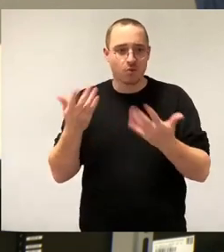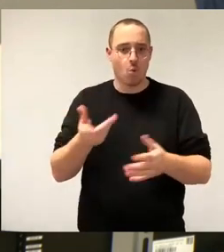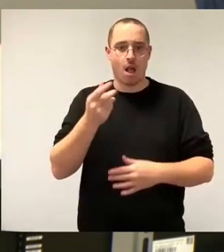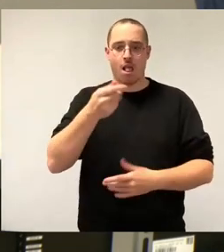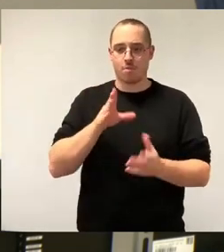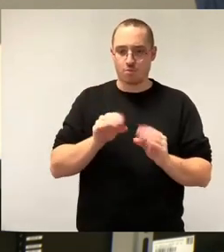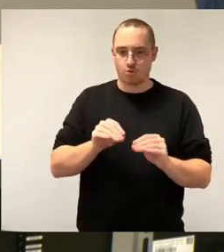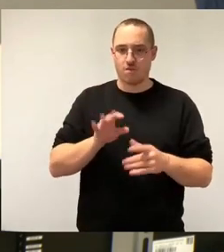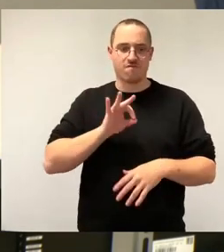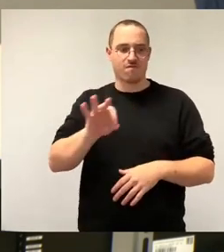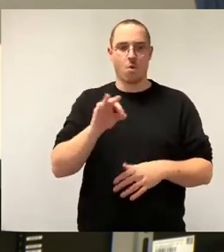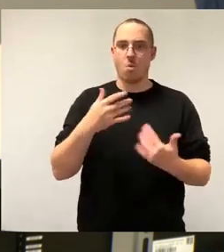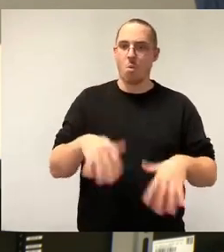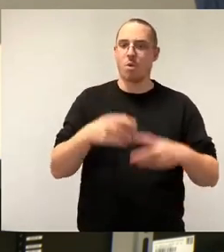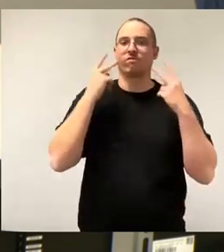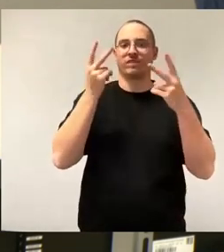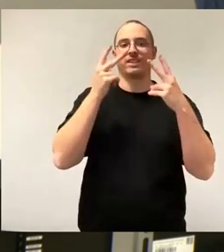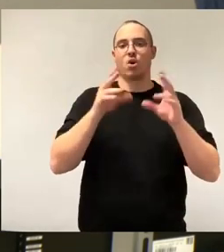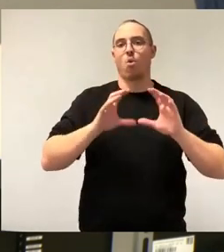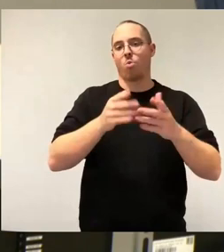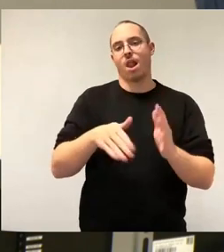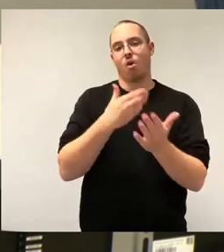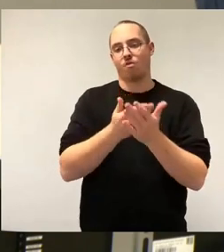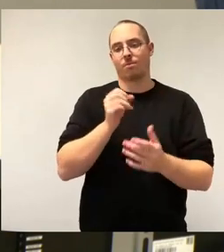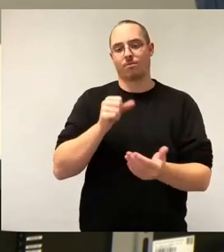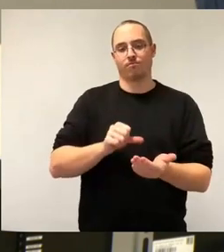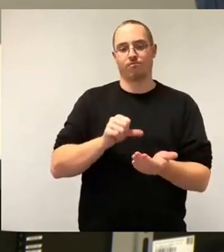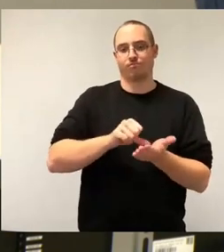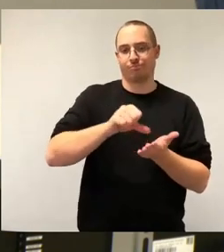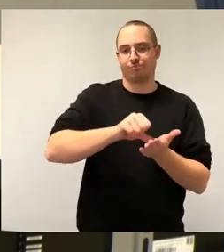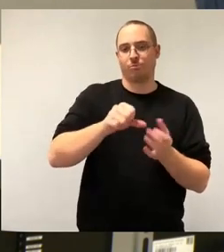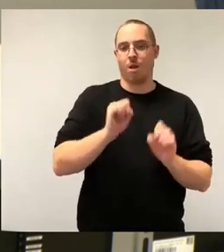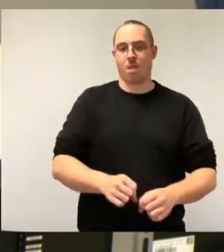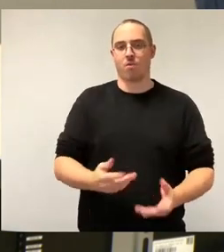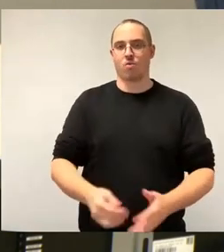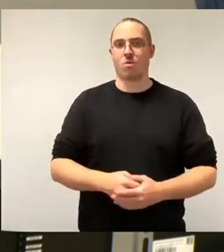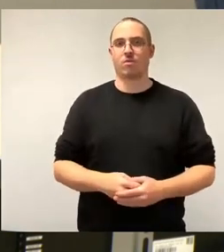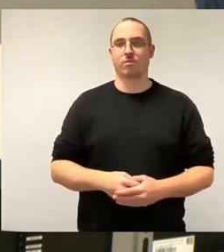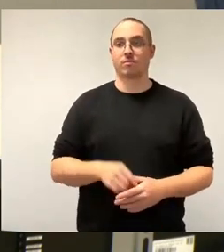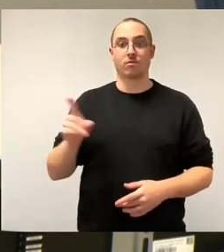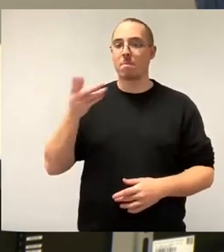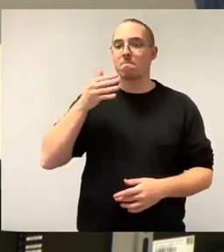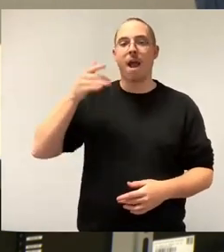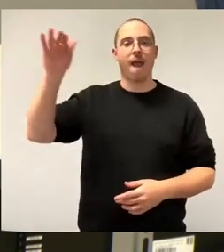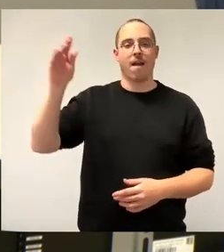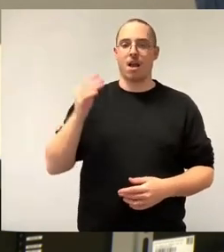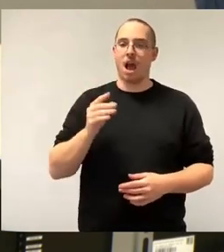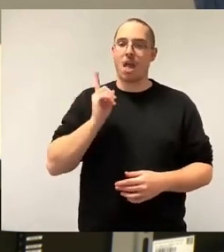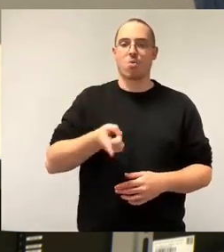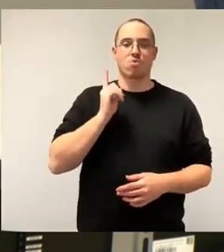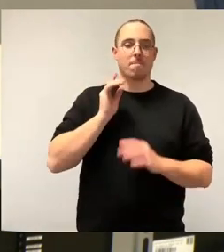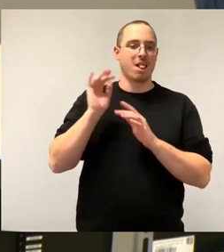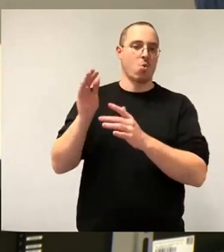nicht, sondern wir akzeptieren hier, dass diese riesigen Gewinne, es sind mehrere hundert Millionen in beiden Bereichen, die ich jetzt mal angerissen habe, also